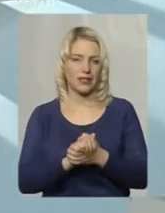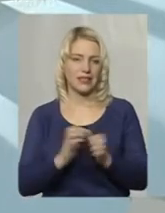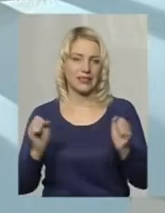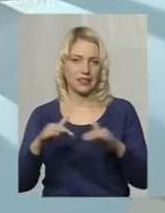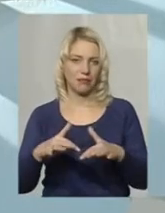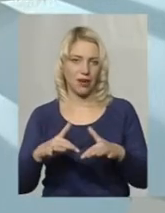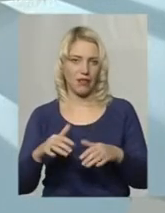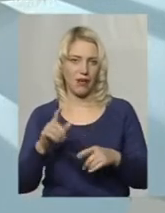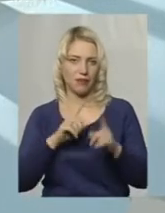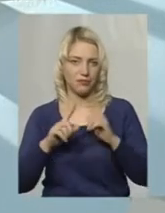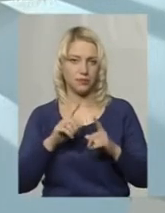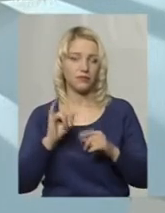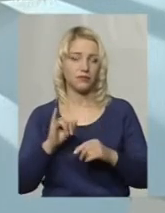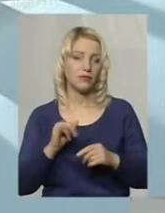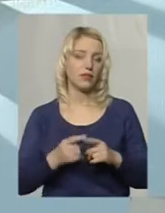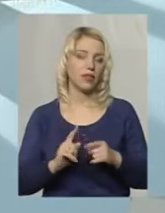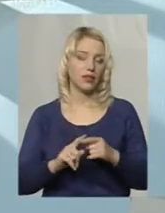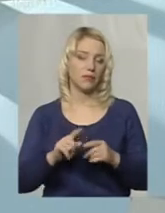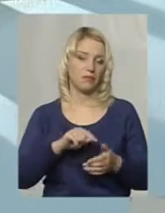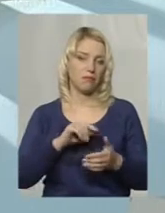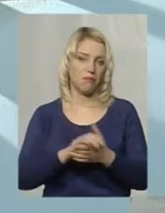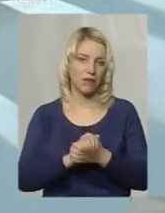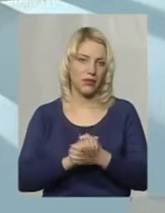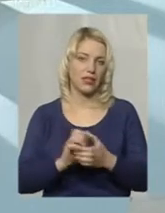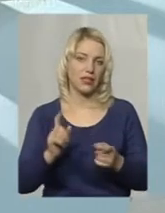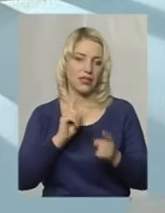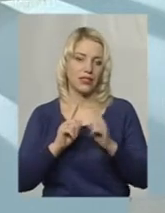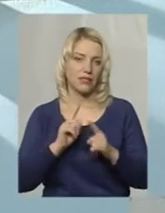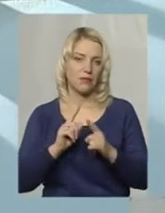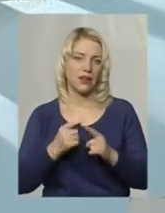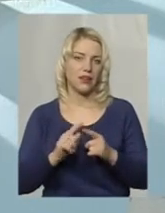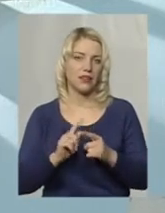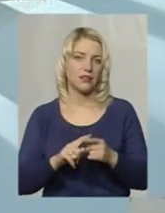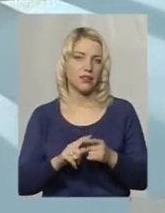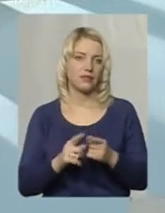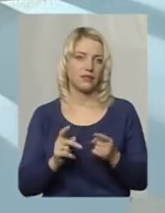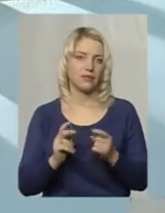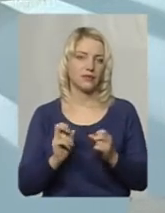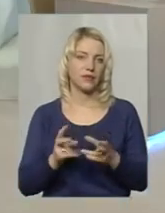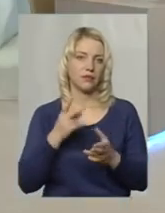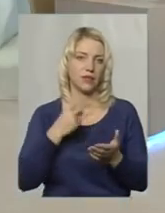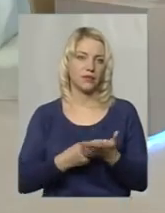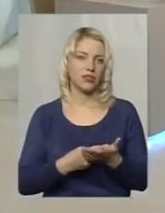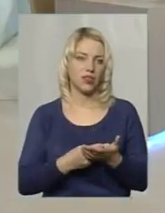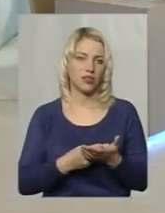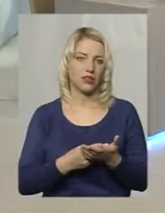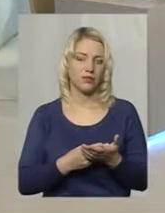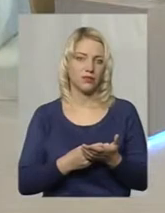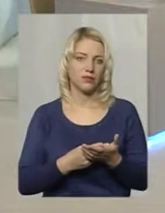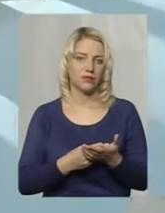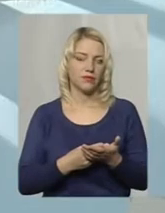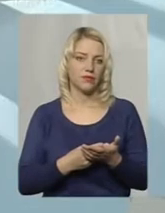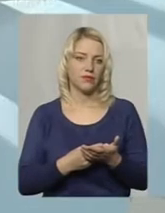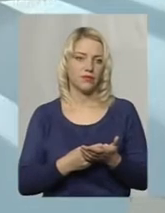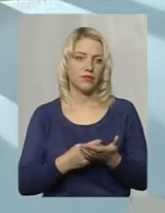випадку саме мирне зібрання – це велика, так, передбачаю, я собі маю в'явленість, це